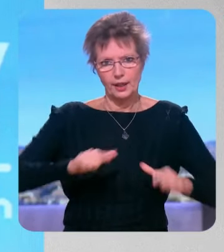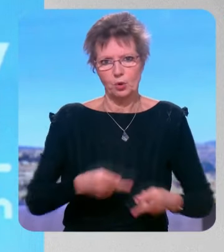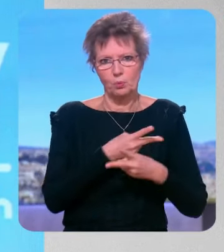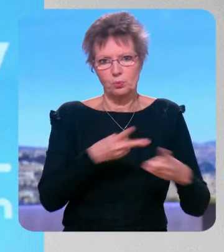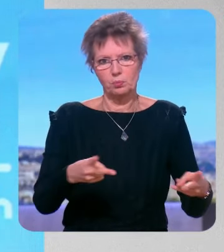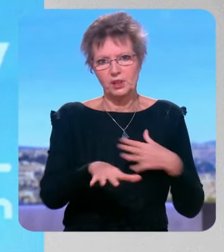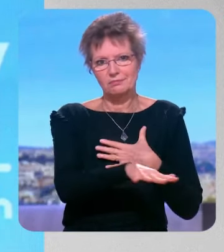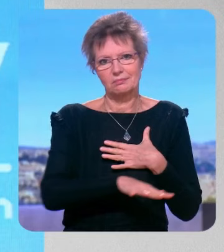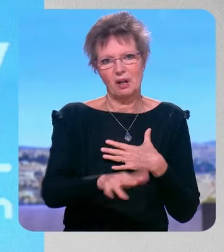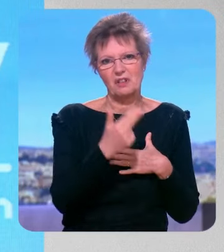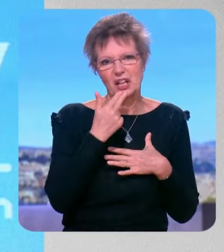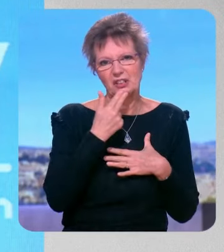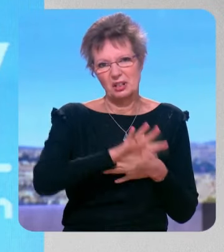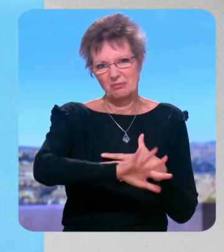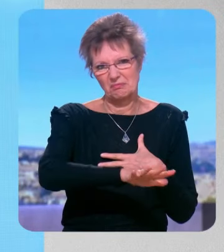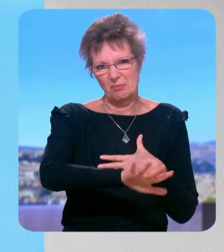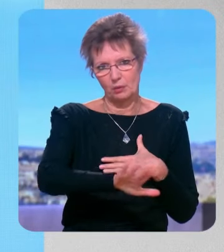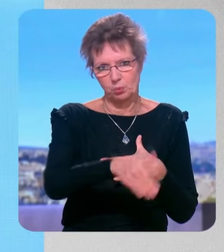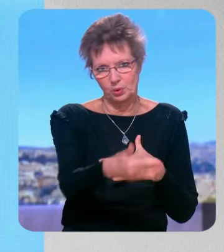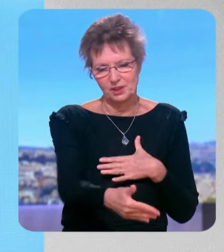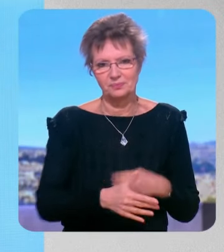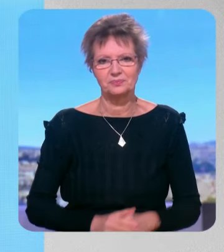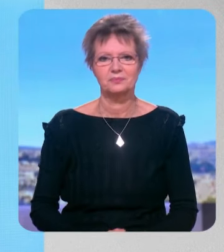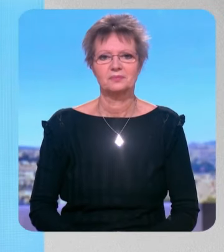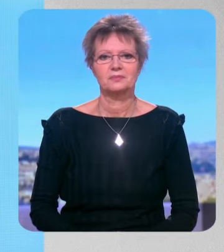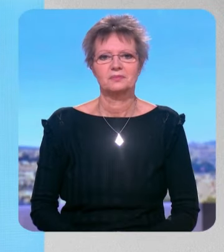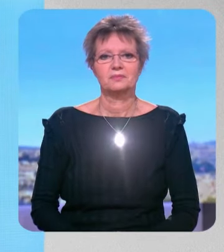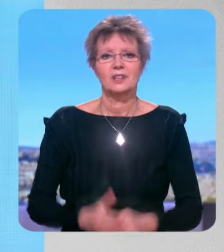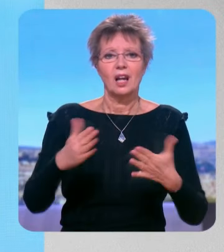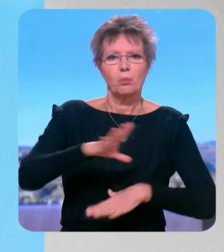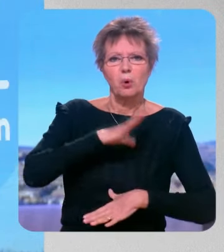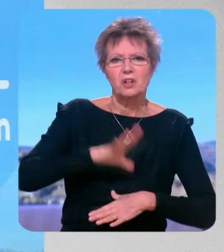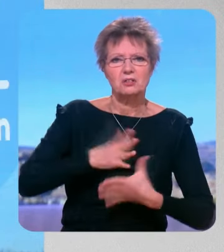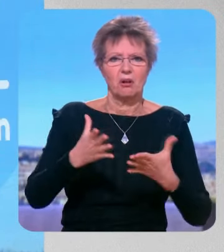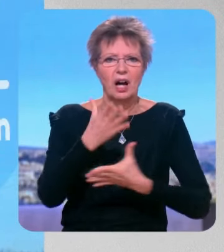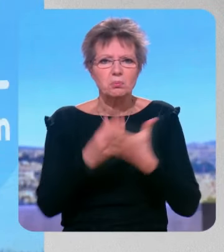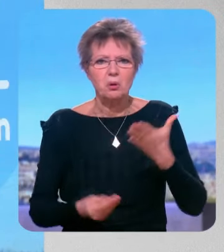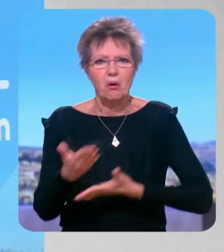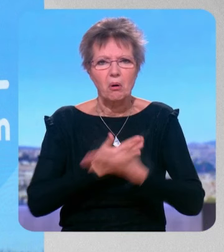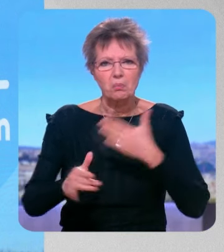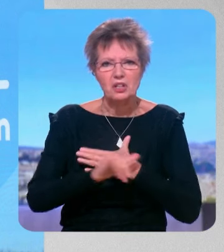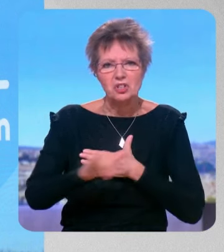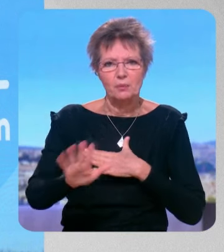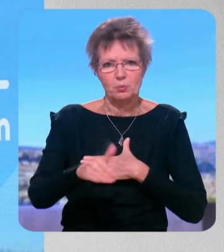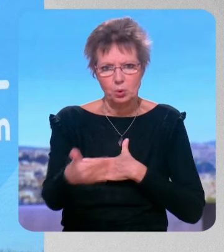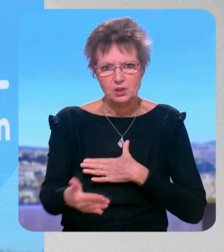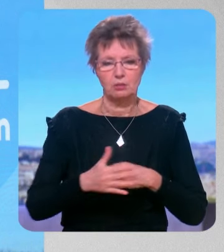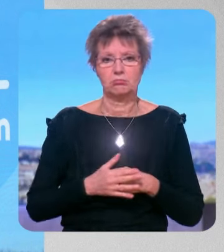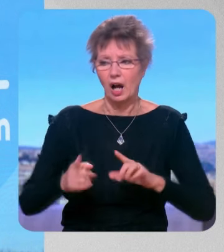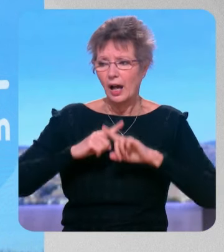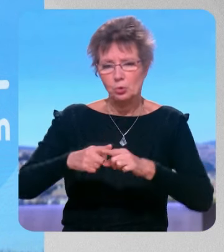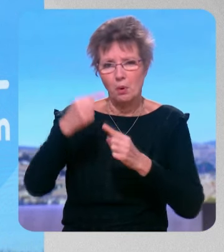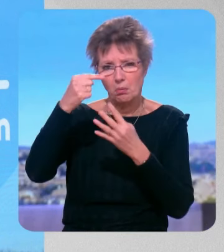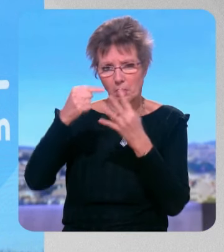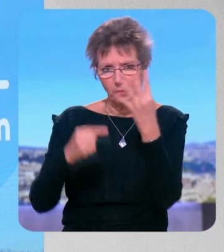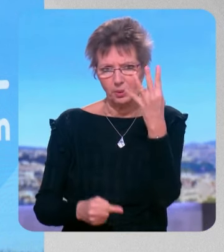secteur n'était pas de qualité cette vraie question de cours non remplacer oui et puis elle a aussi utilisé d'autres arguments donc on